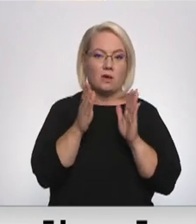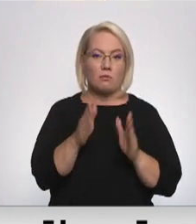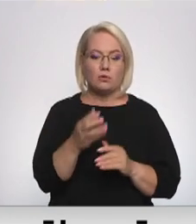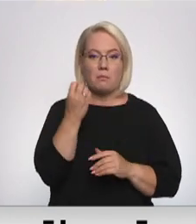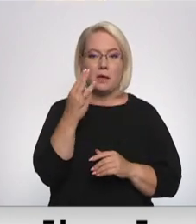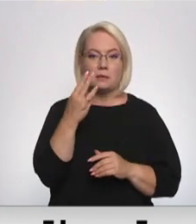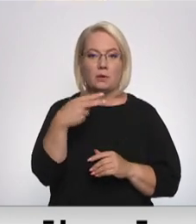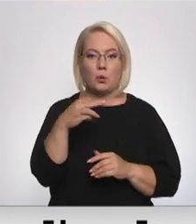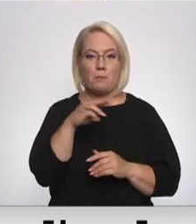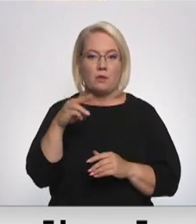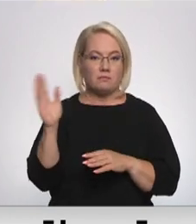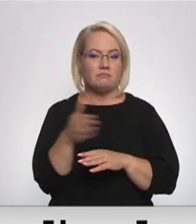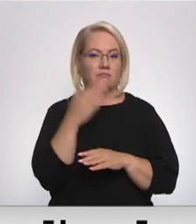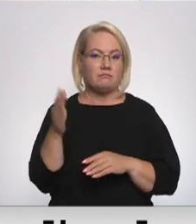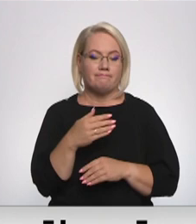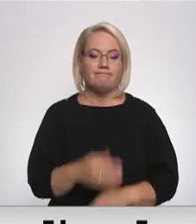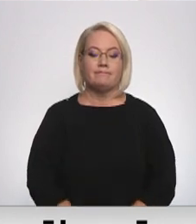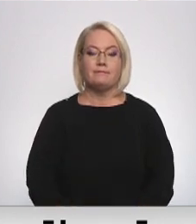15 līdz 20 minūtēm.